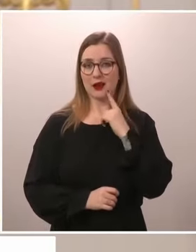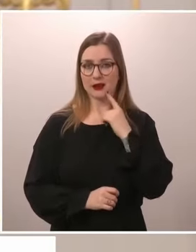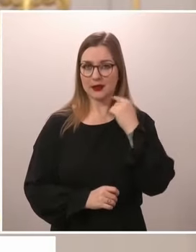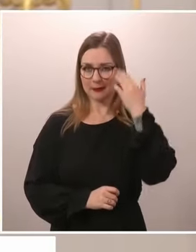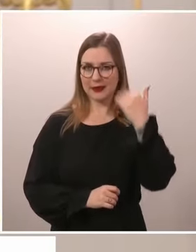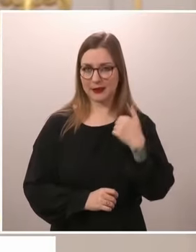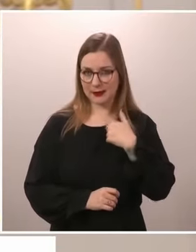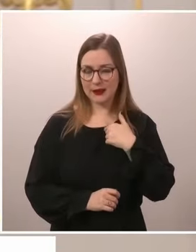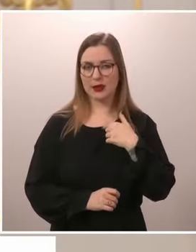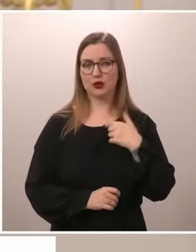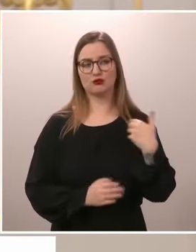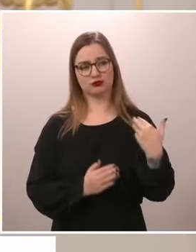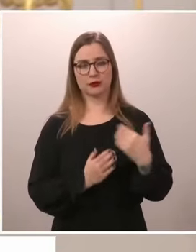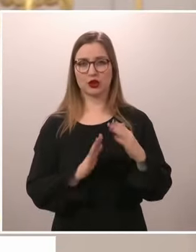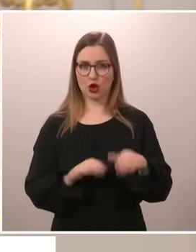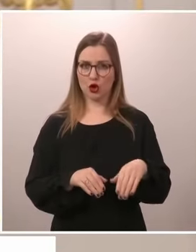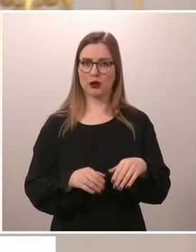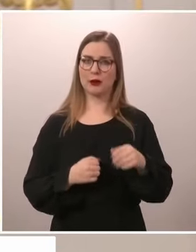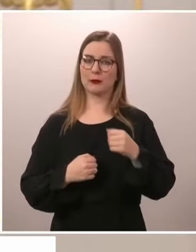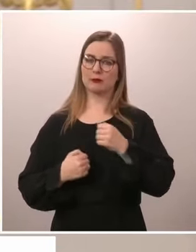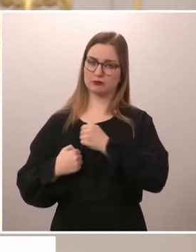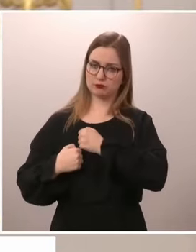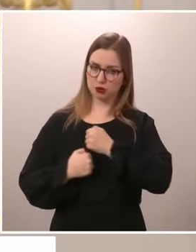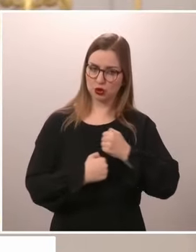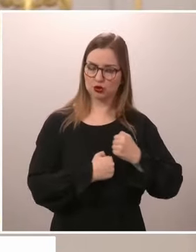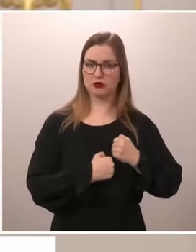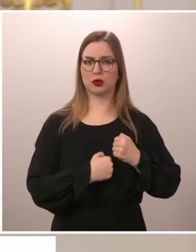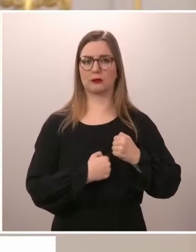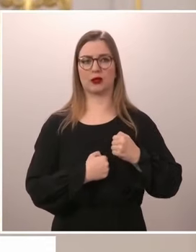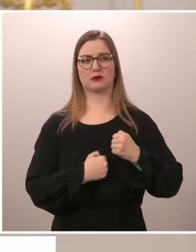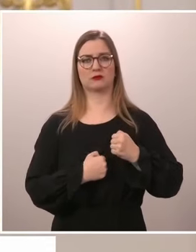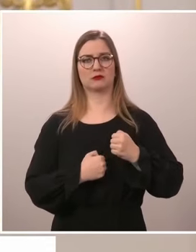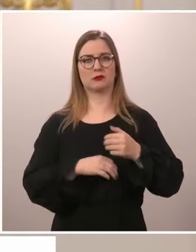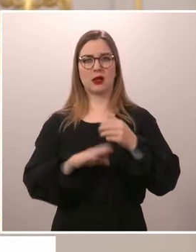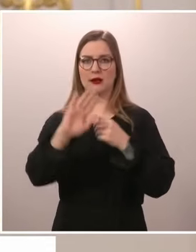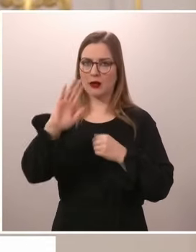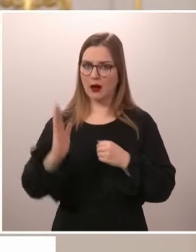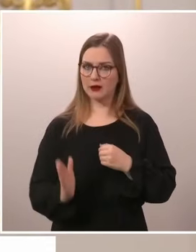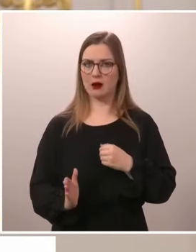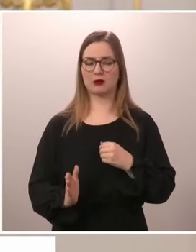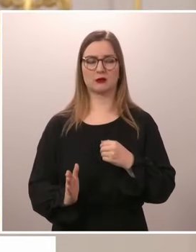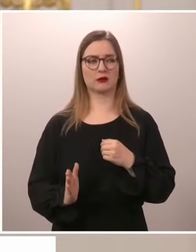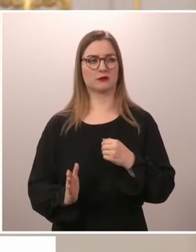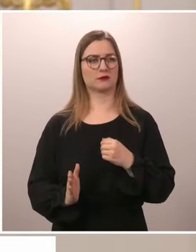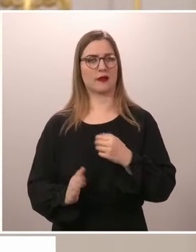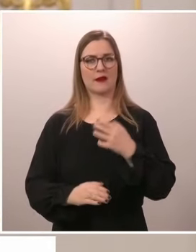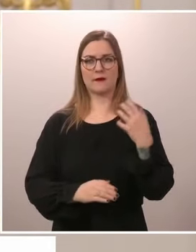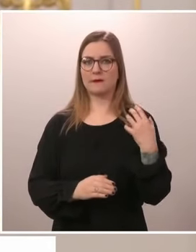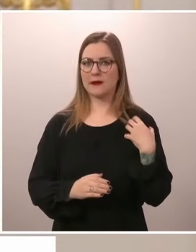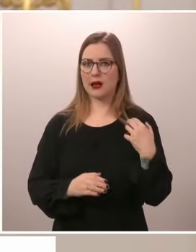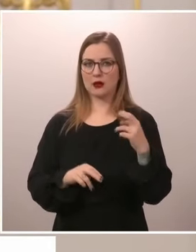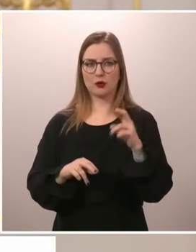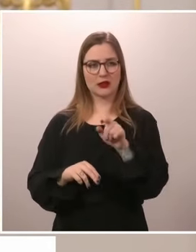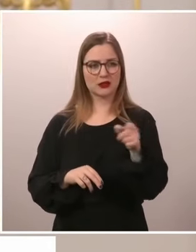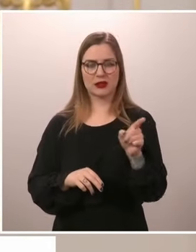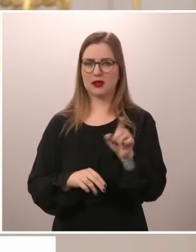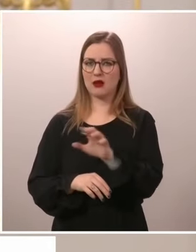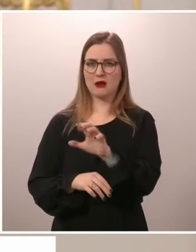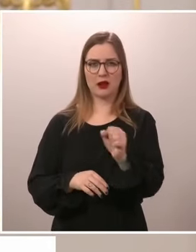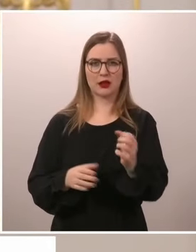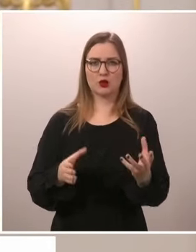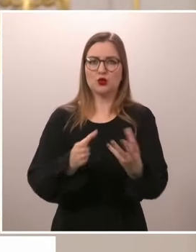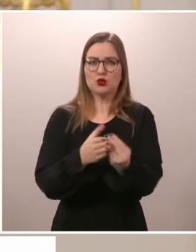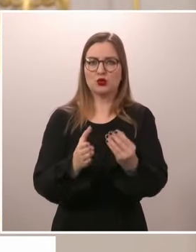meillä puolustusvoimat, meillä raja, meillä kaikki viranomaiset toimivat saumattomasti,